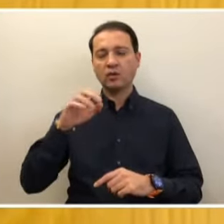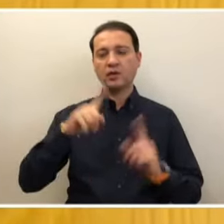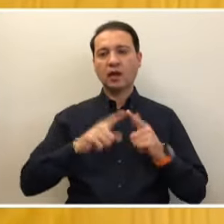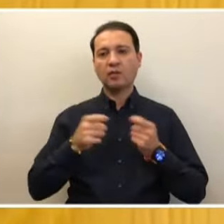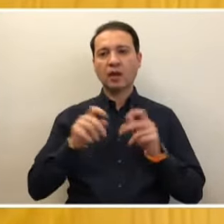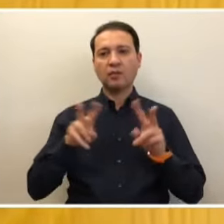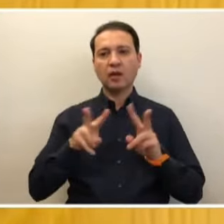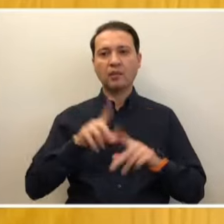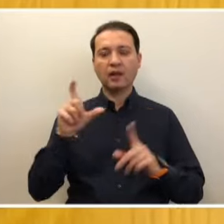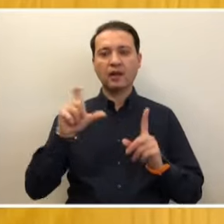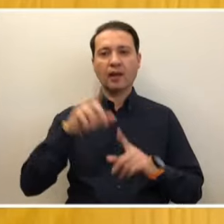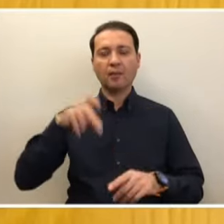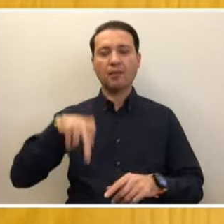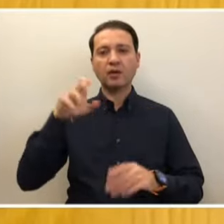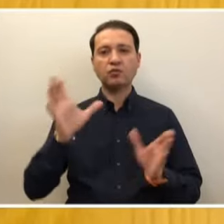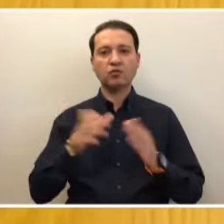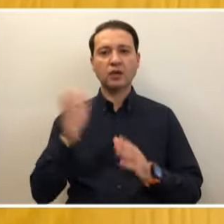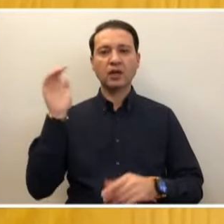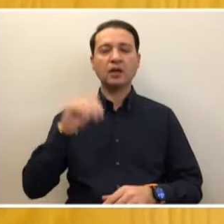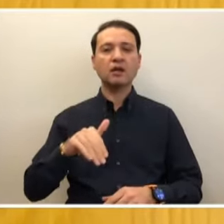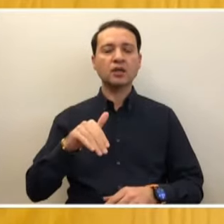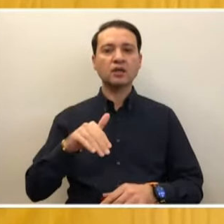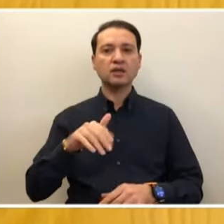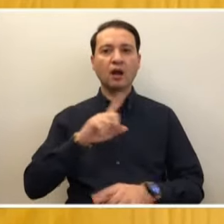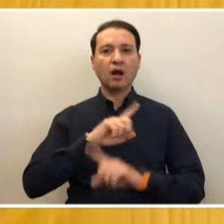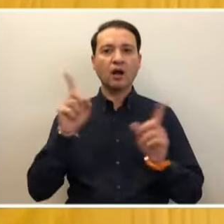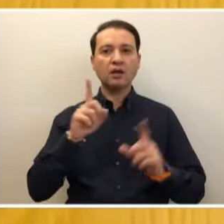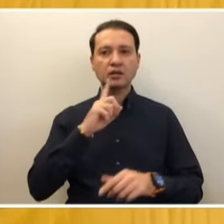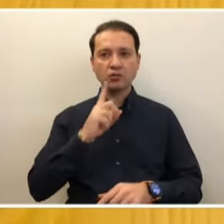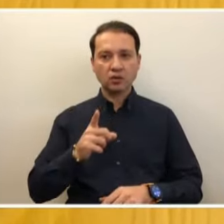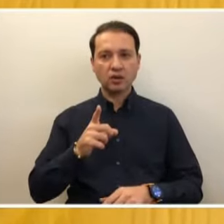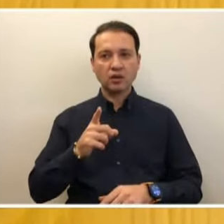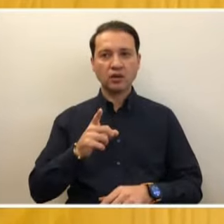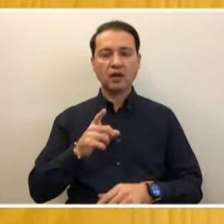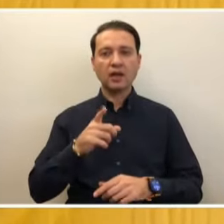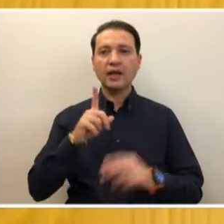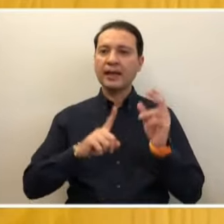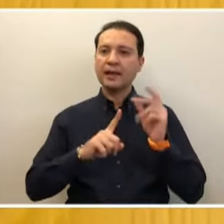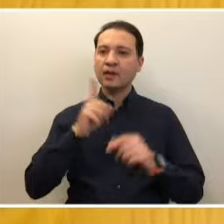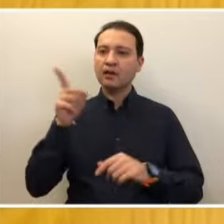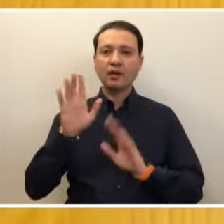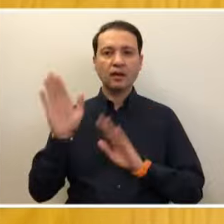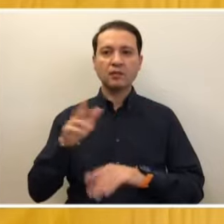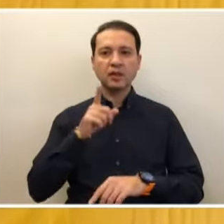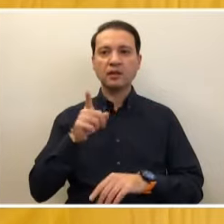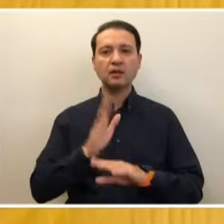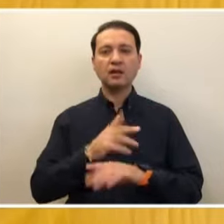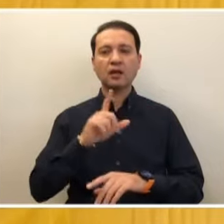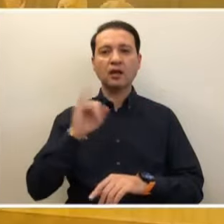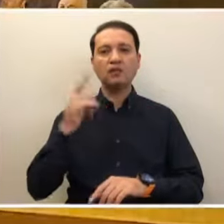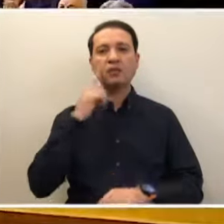Dem Parti grubuna gelmesine itiraz ediyorlar da İmralı'da kalmasına niye tepki